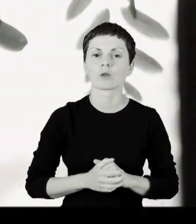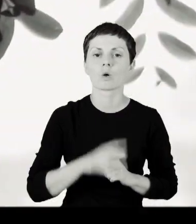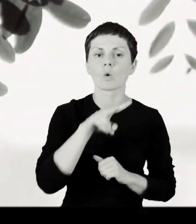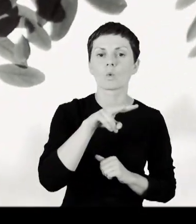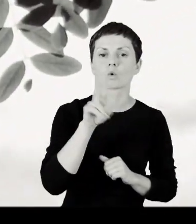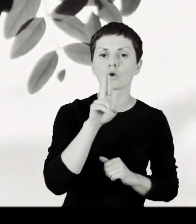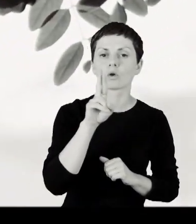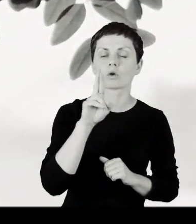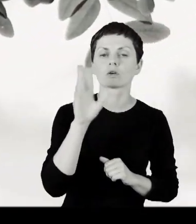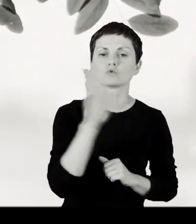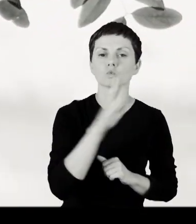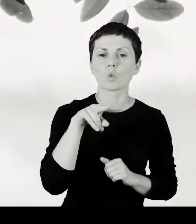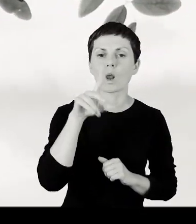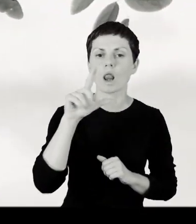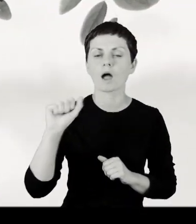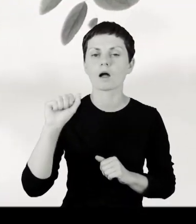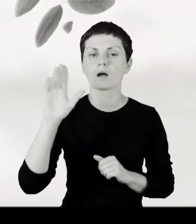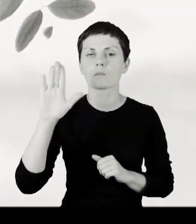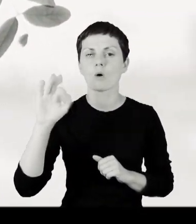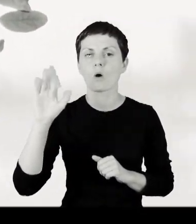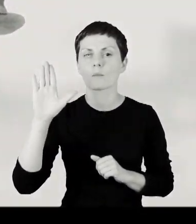Urszula Bobryk.